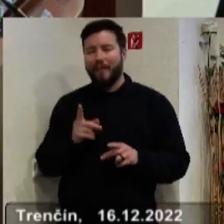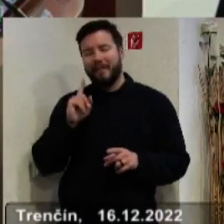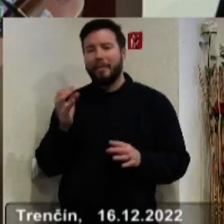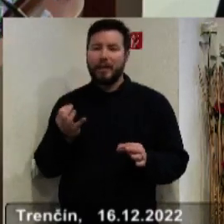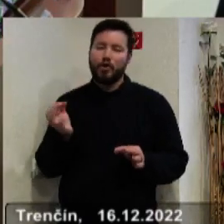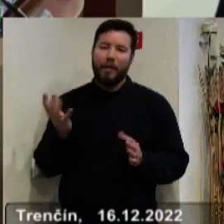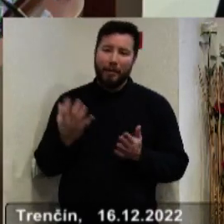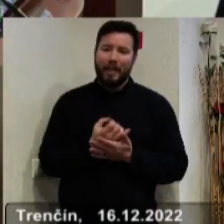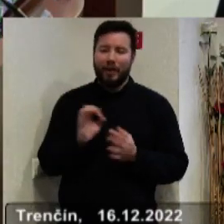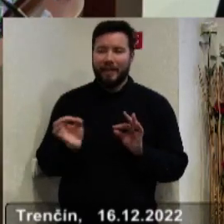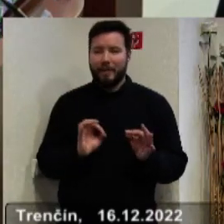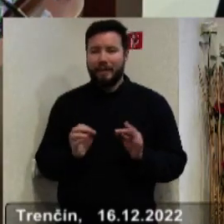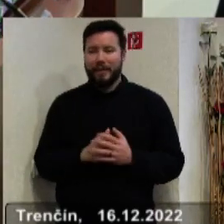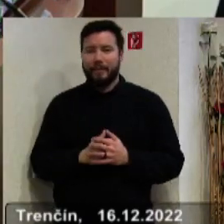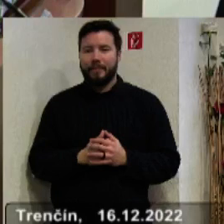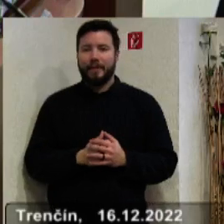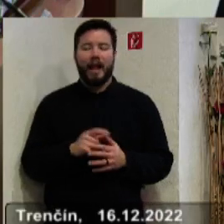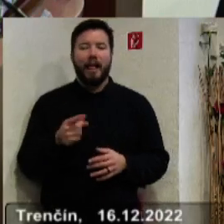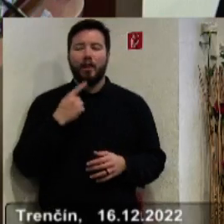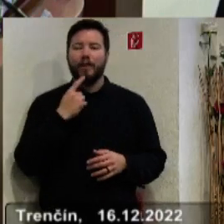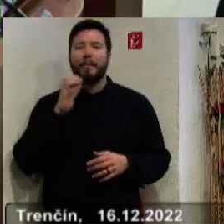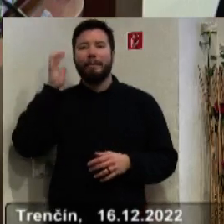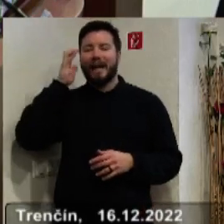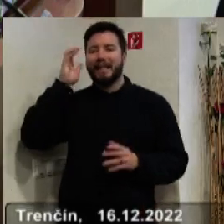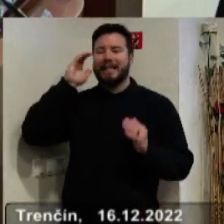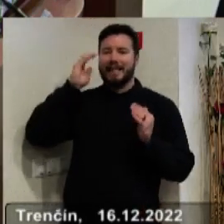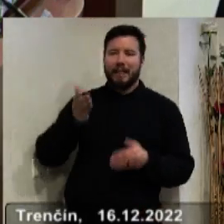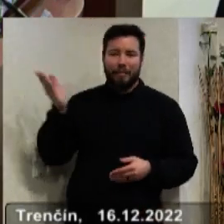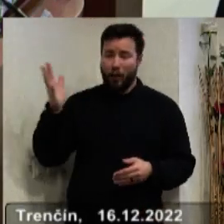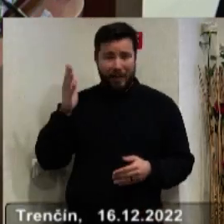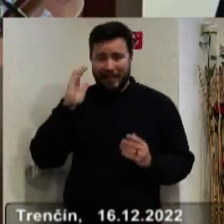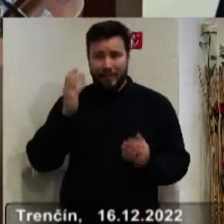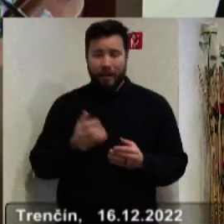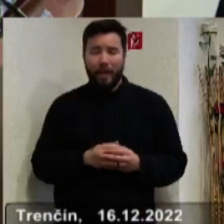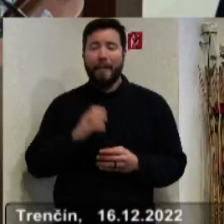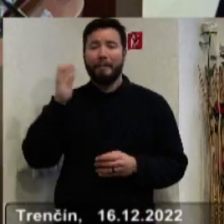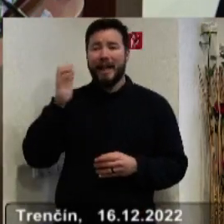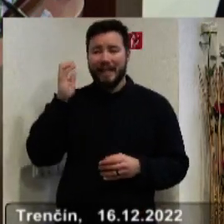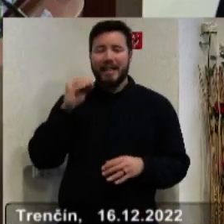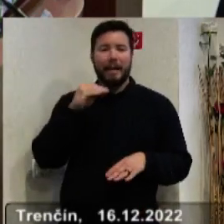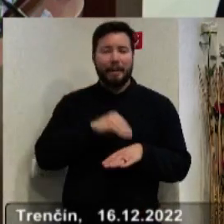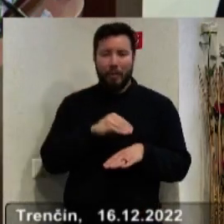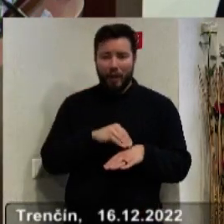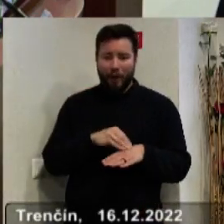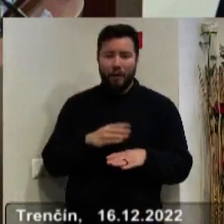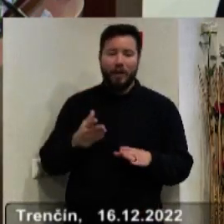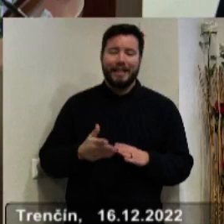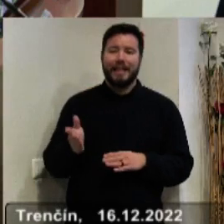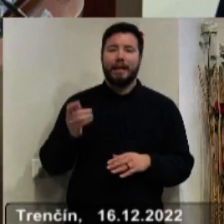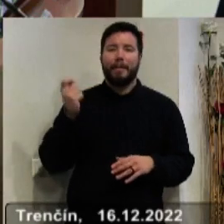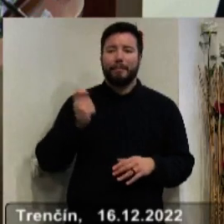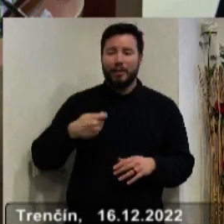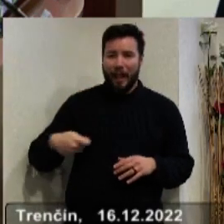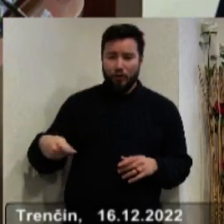podarilo vybaviť. A nie je pravdou to, čo sa píše, že Partizánske zaspalo, nezaspalo. Partizánske pripomienkovalo aj prostrednictvom posancov, som